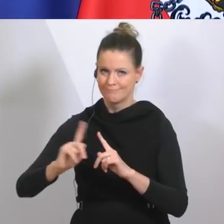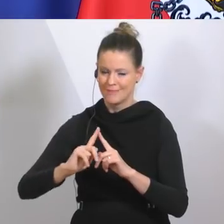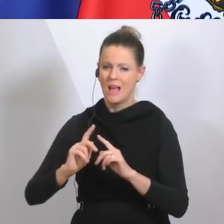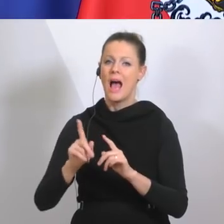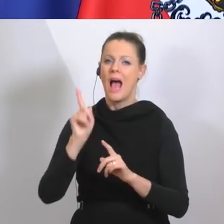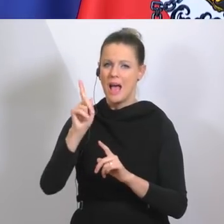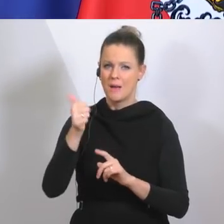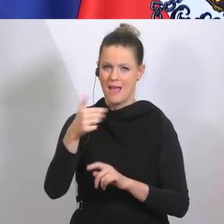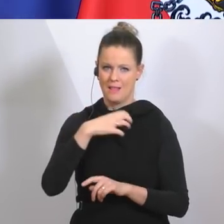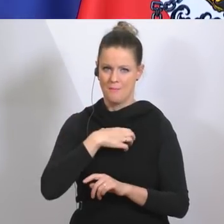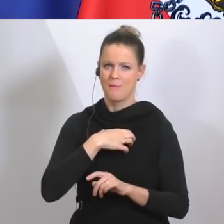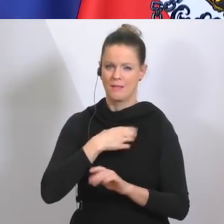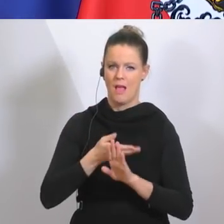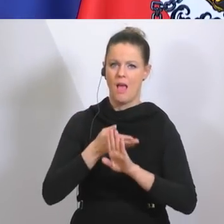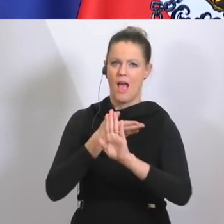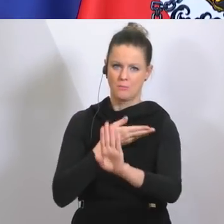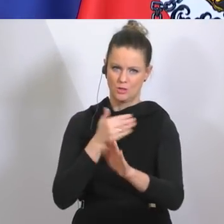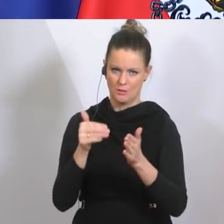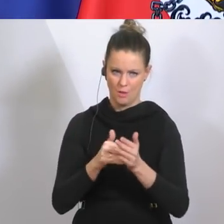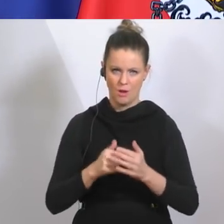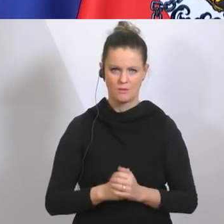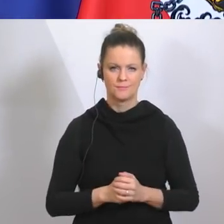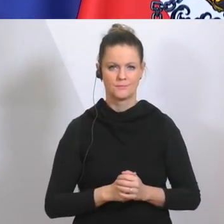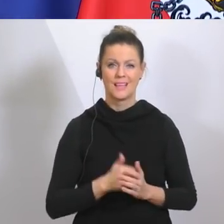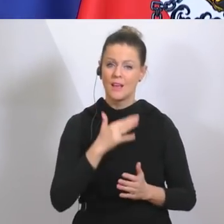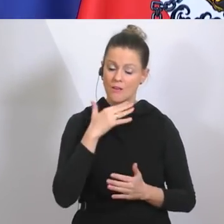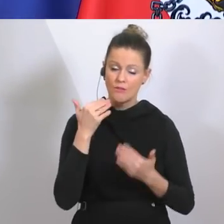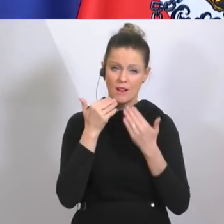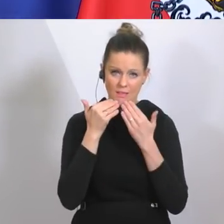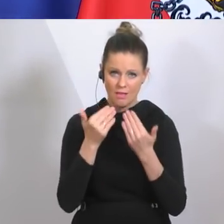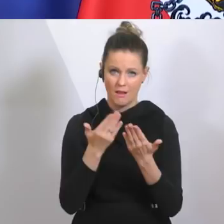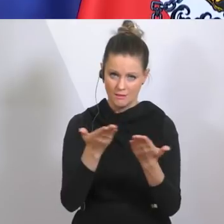Abstand abzuhalten und einzuhalten. Also vielen Dank dafür.